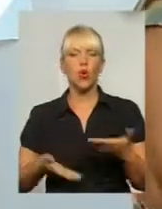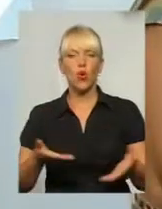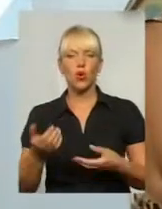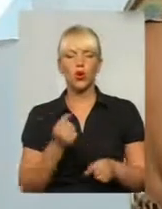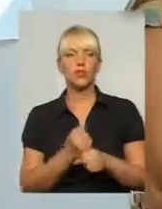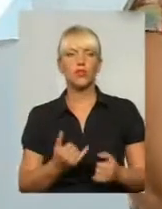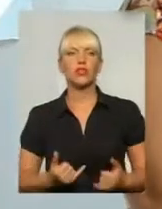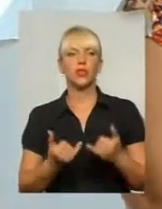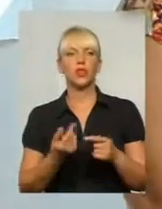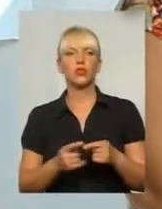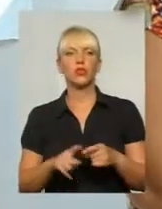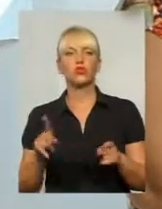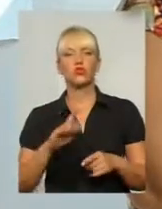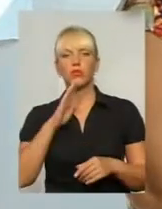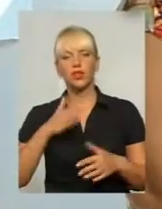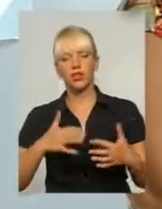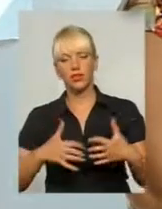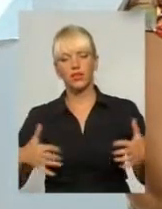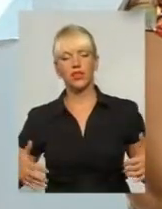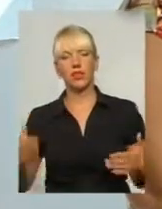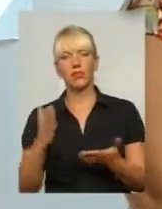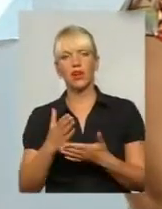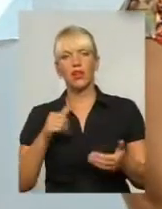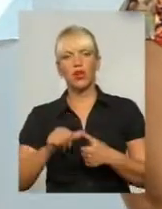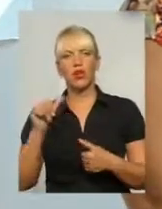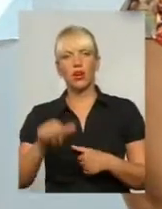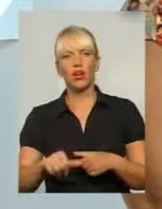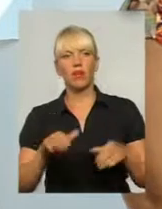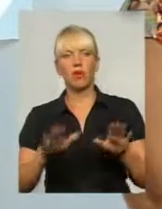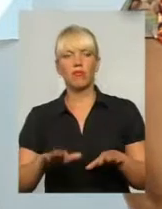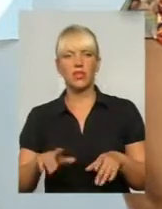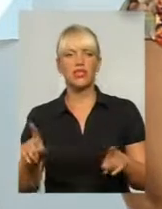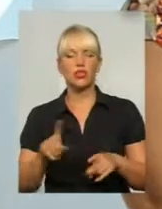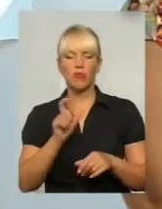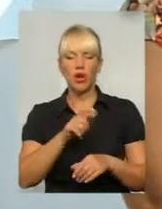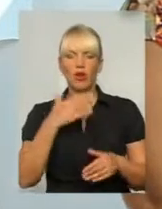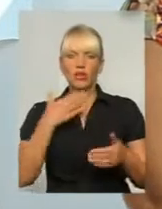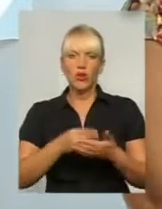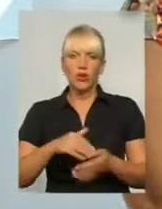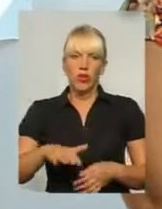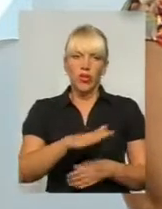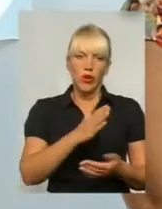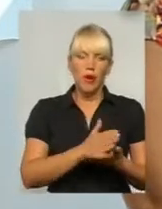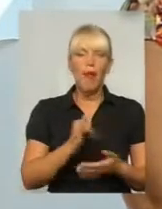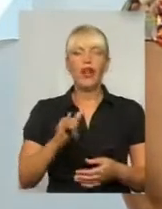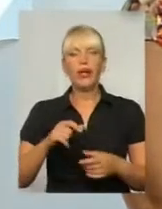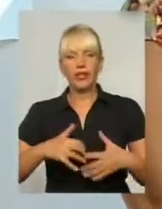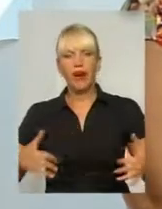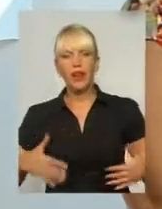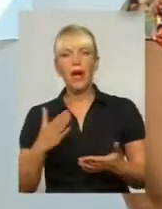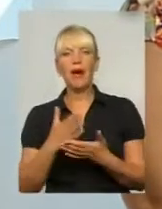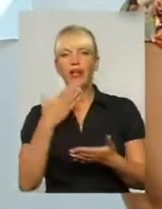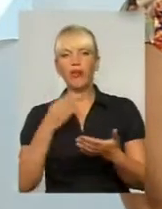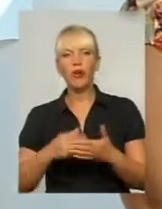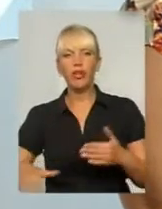наші тварини мали окреме місце, щоб люди мали свою територію, тварини мали свою територію і всім було спокійно в цьому місті.